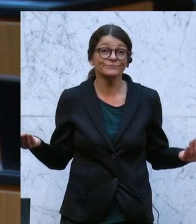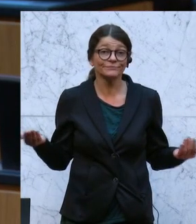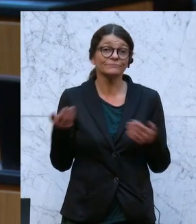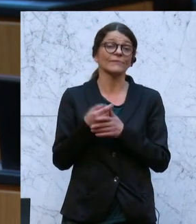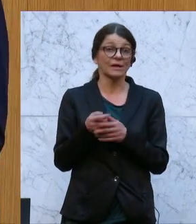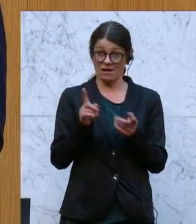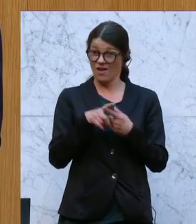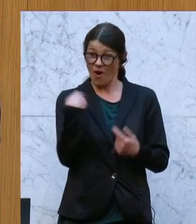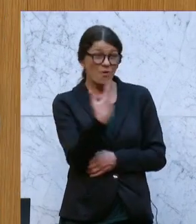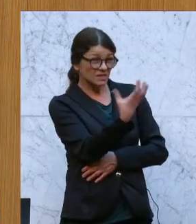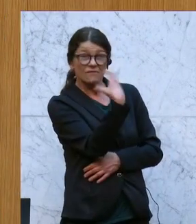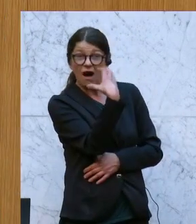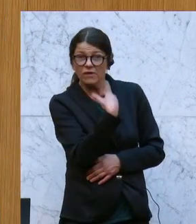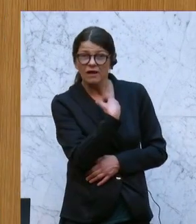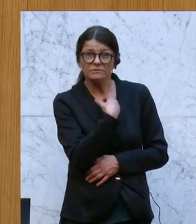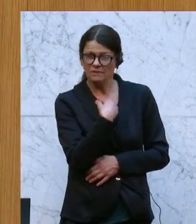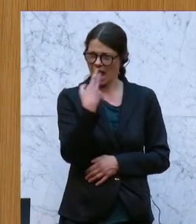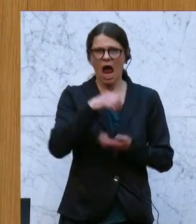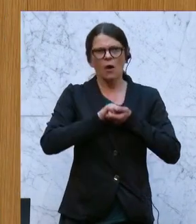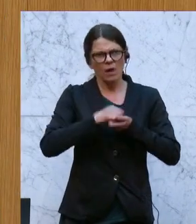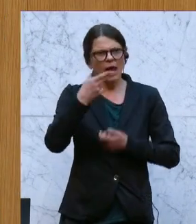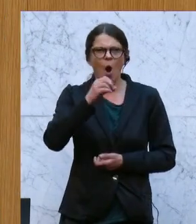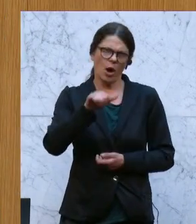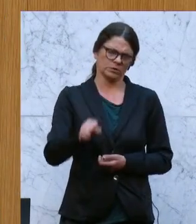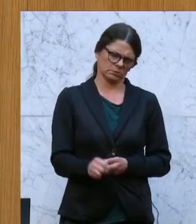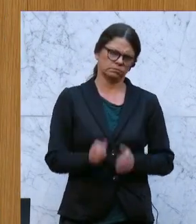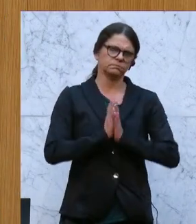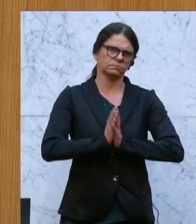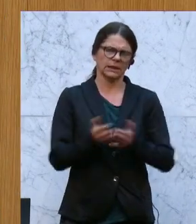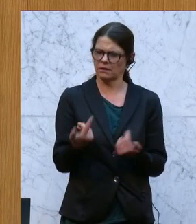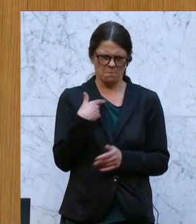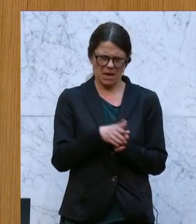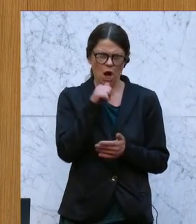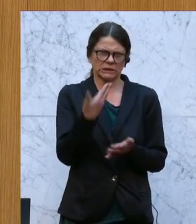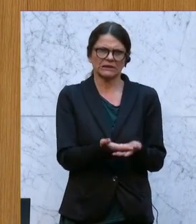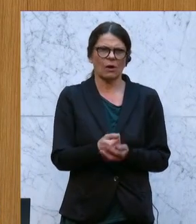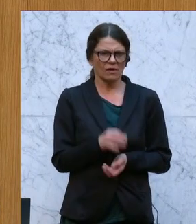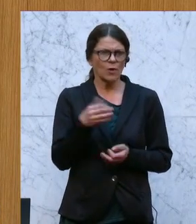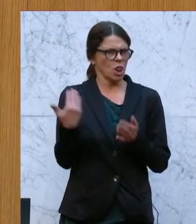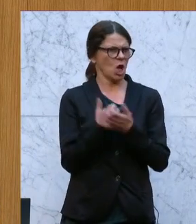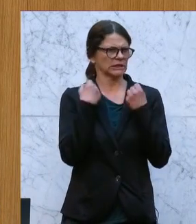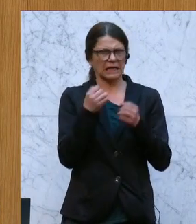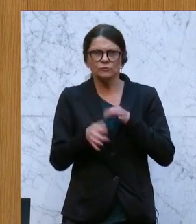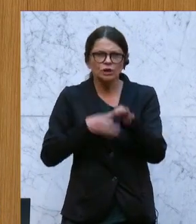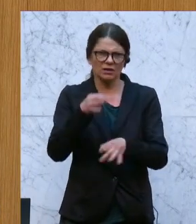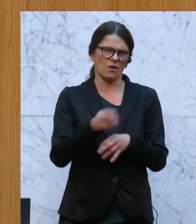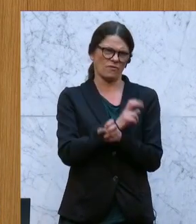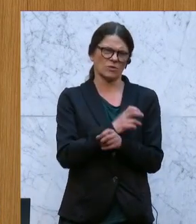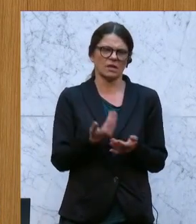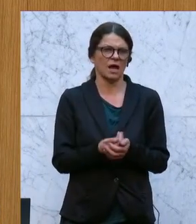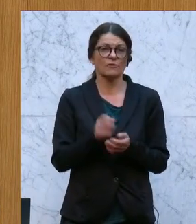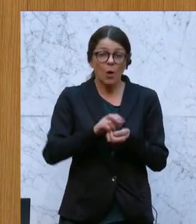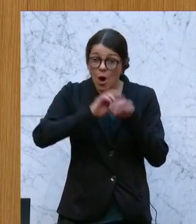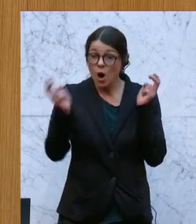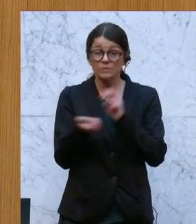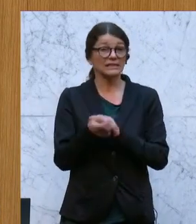uns so etwas vorzuwerfen, Kollege Hoyos, das ist weit jenseits dessen, was wir brauchen für die neue Sicherheitsstrategie Österreichs, für die Umsetzung